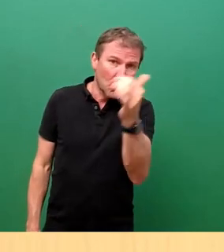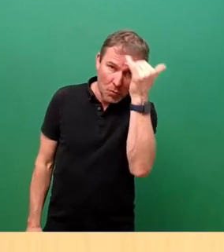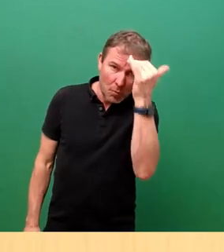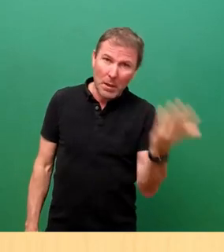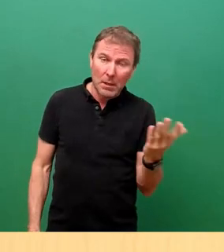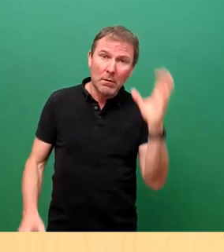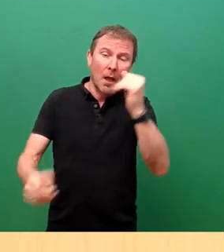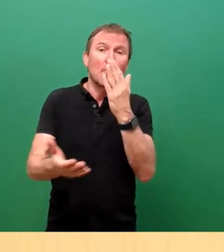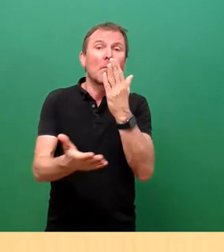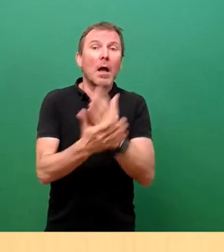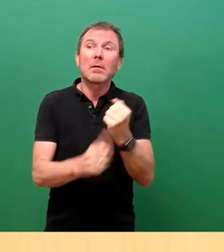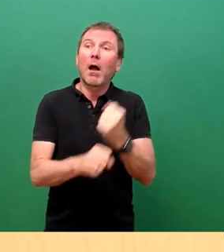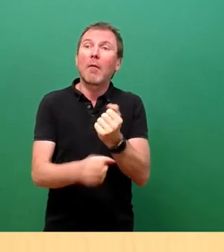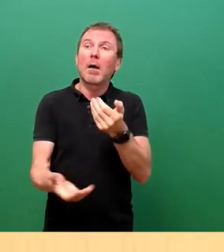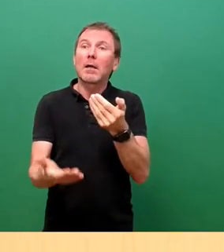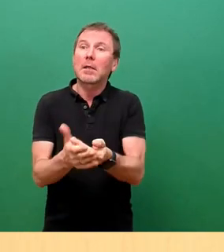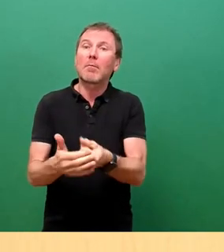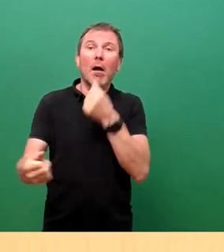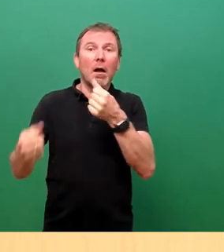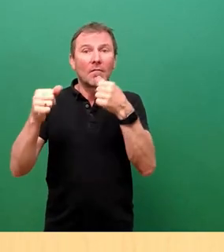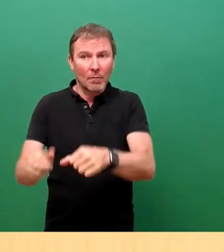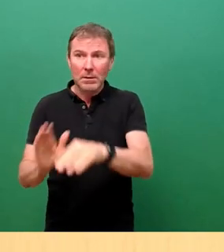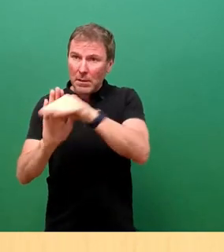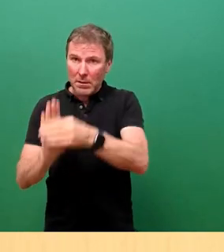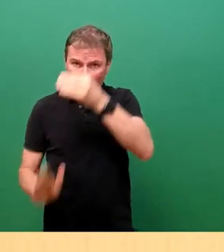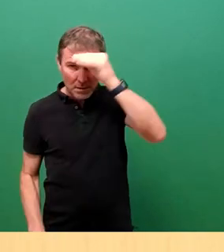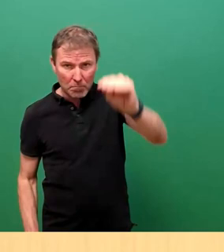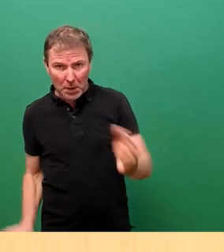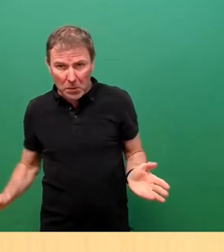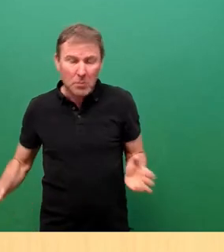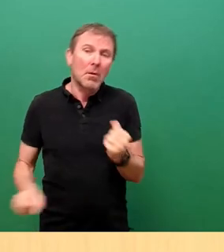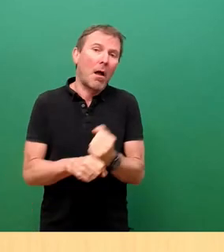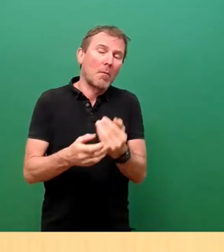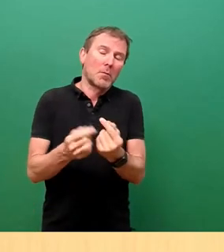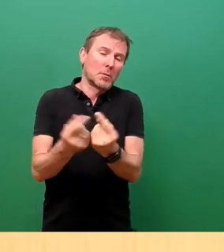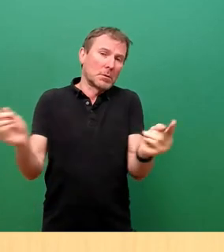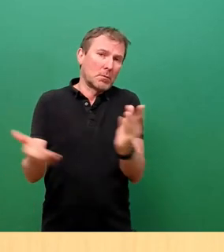Arbeitgeber überhaupt verpflichtet sind, die Daten zu melden. Aber das muss jeder Arbeitgeber für sich entscheiden.